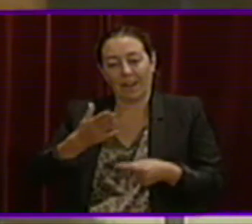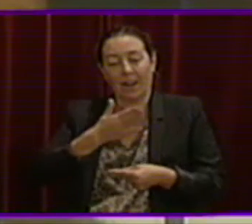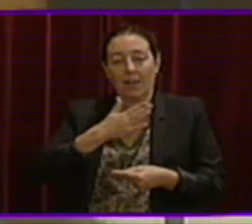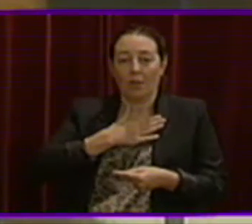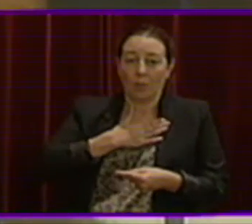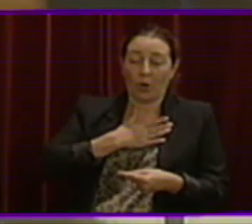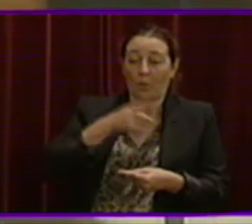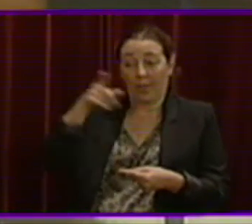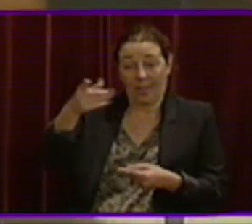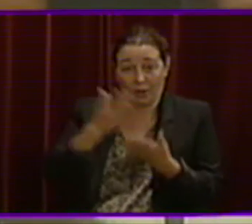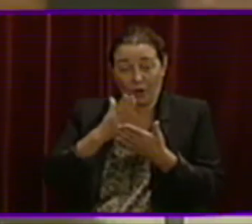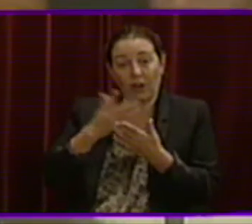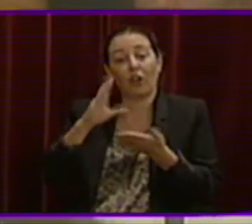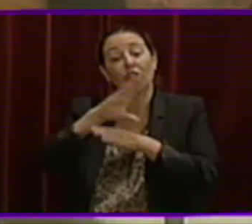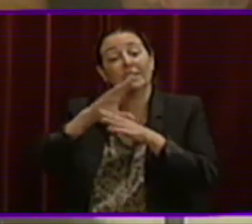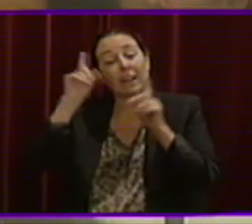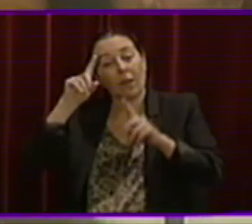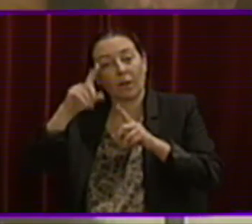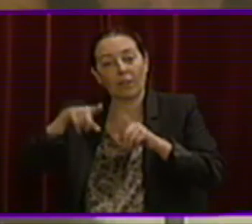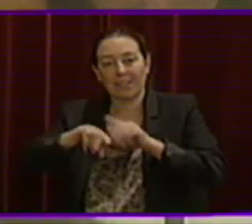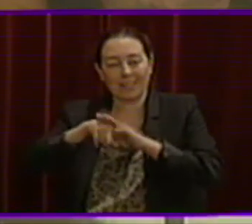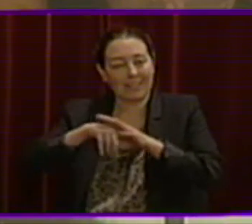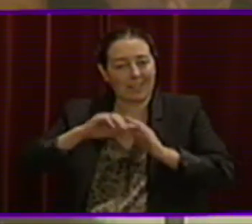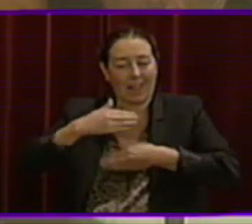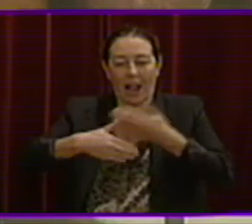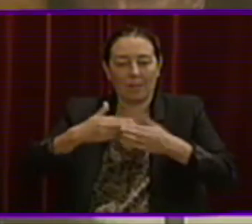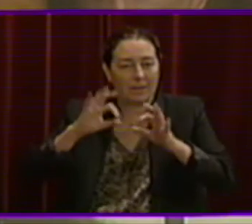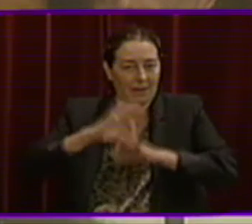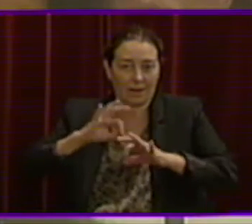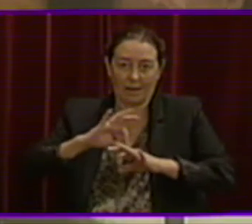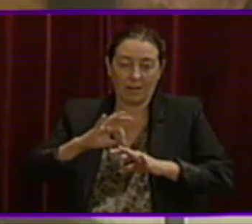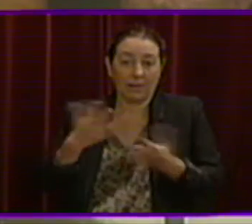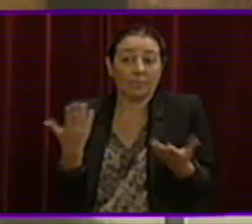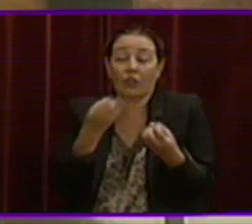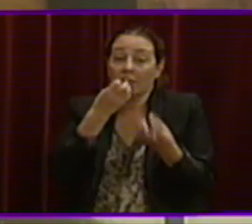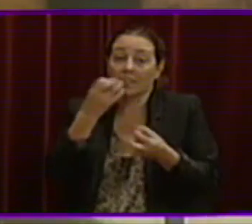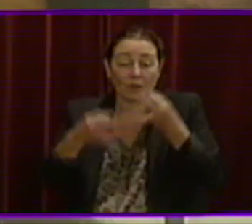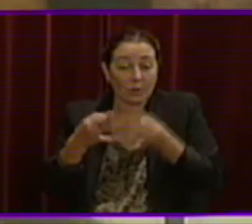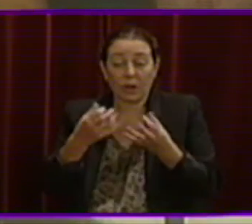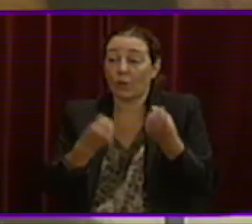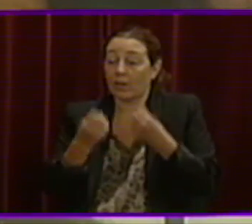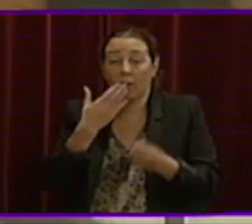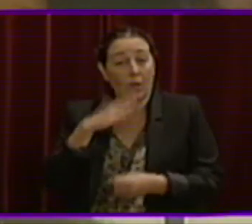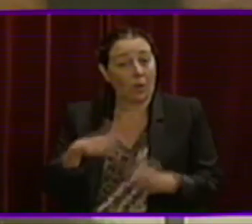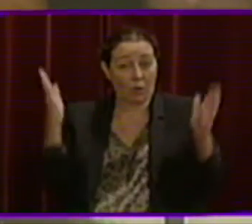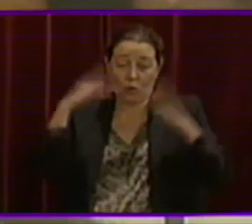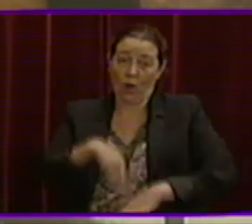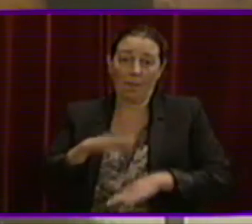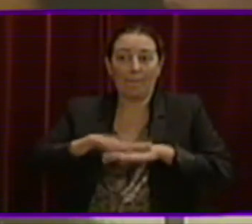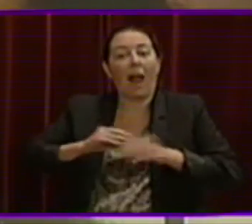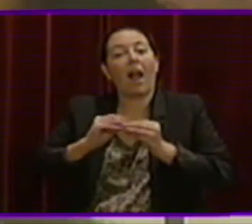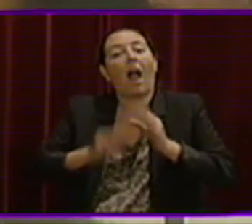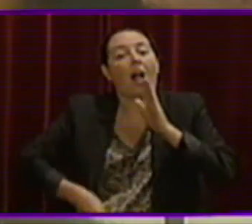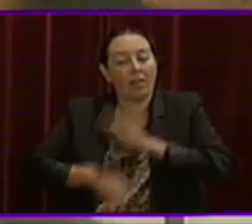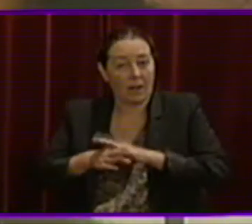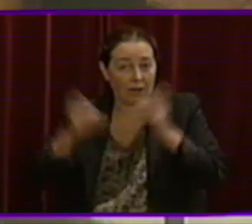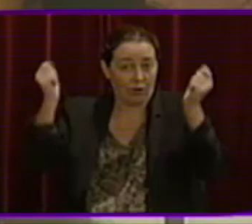i la Consell d'Educació que no se va tramitar. I per tant, si no se va tramitar, no teniu ni informes jurídics ni econòmics adequats perquè això s'ho podria dur a tema